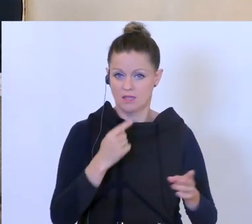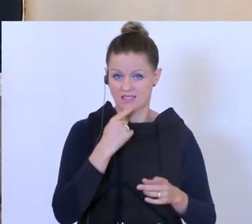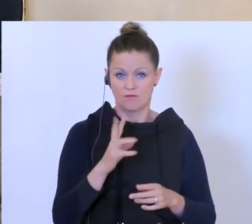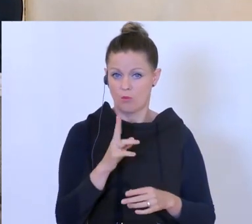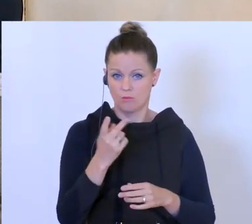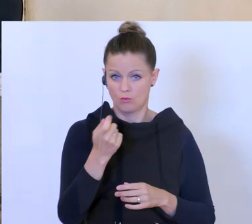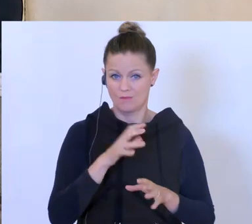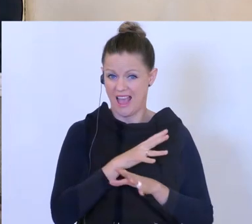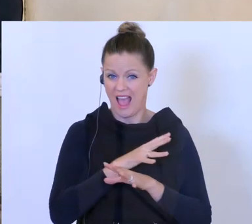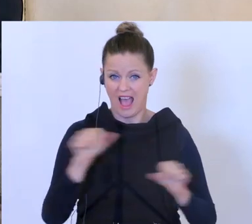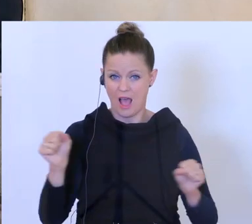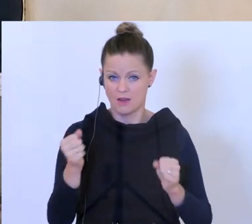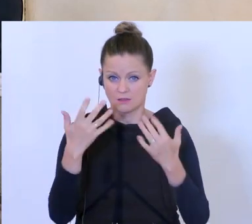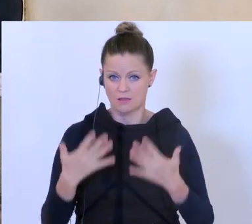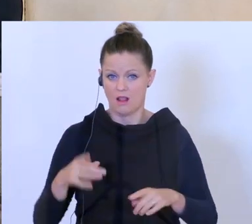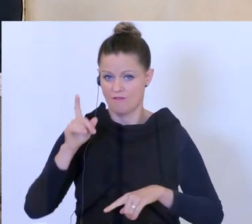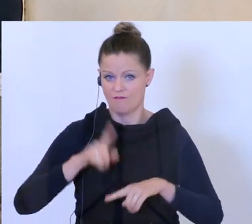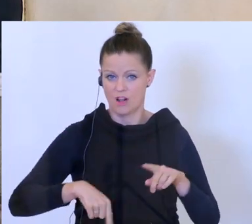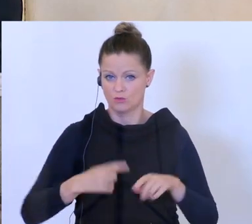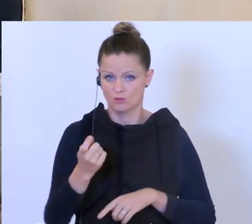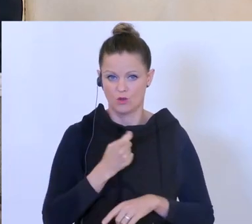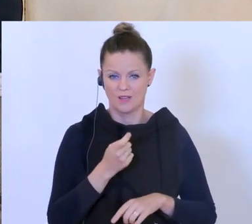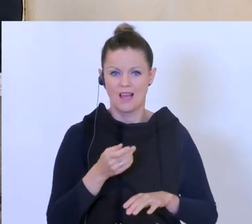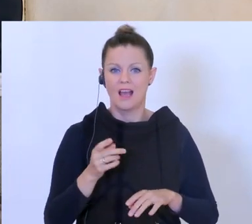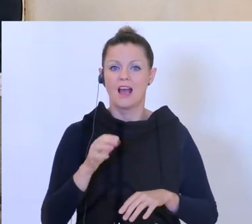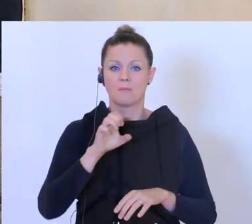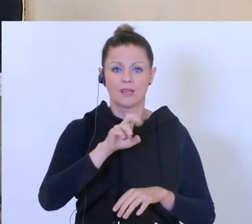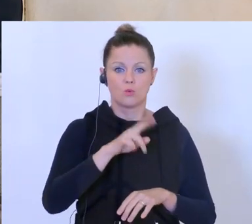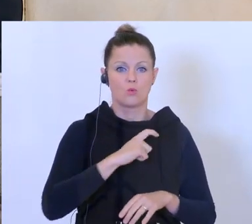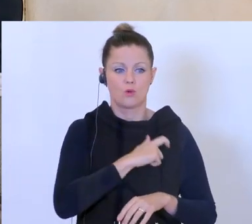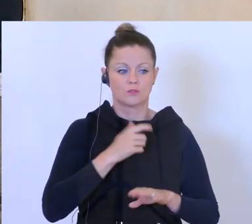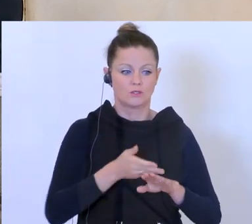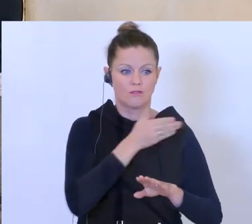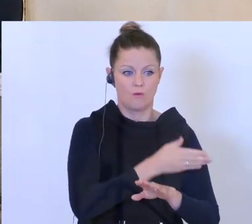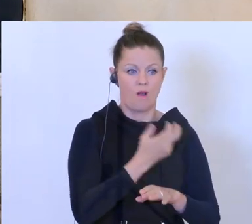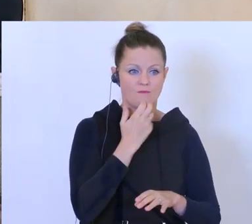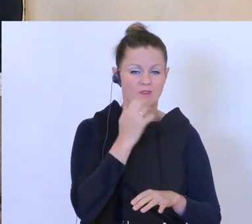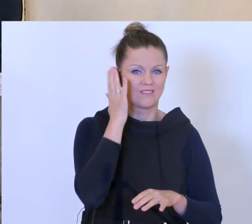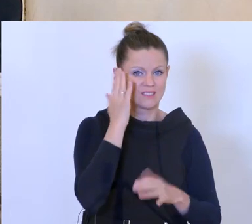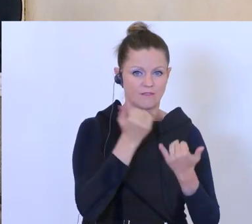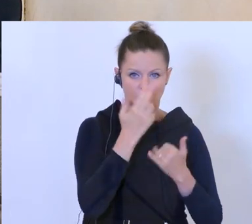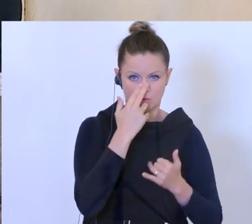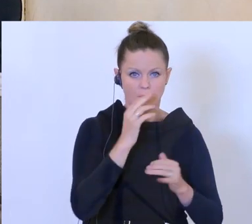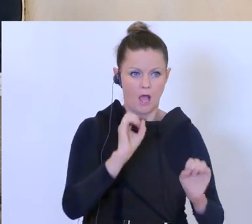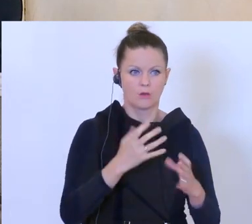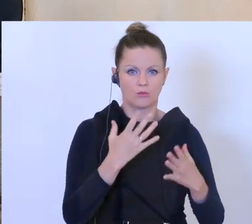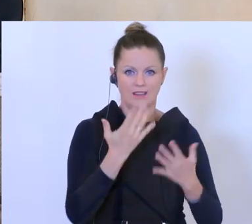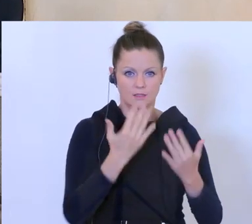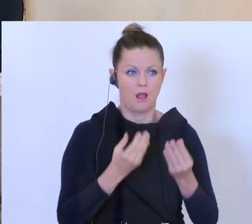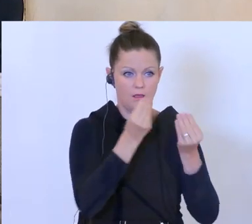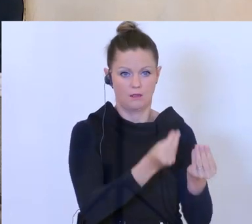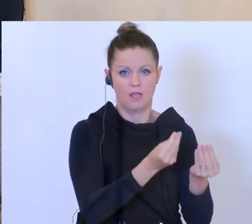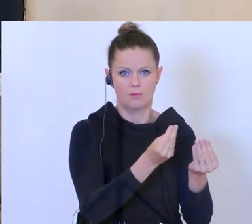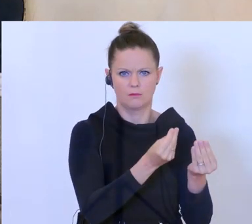falsch sein werden. Eine Woche vorher haben Sie ja bei der EU-Kommission, die ja auch wissen wollte, wie es konkret aussieht aktuell, sehr wohl aktuelle Zahlen geschickt.